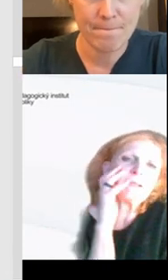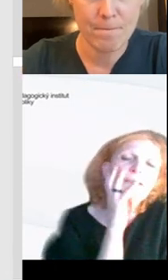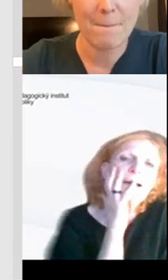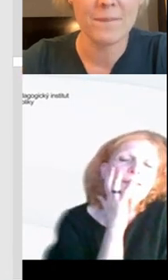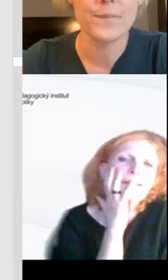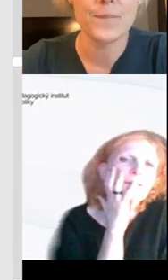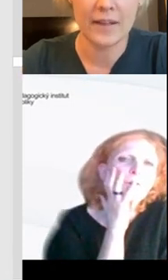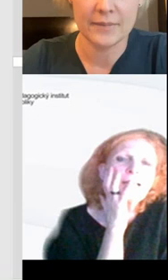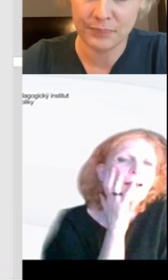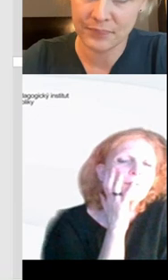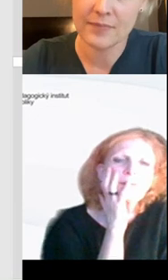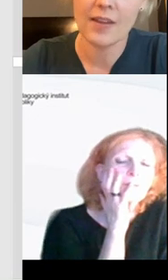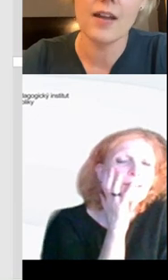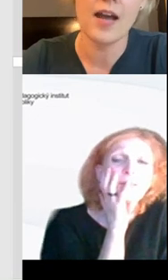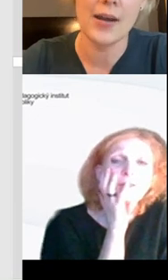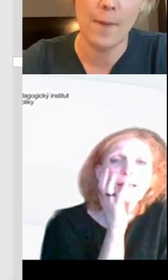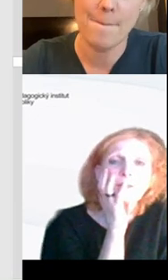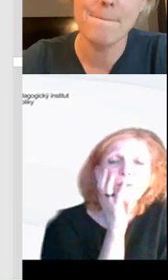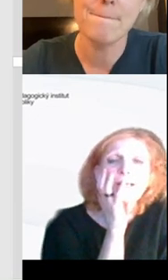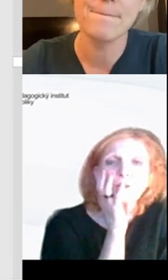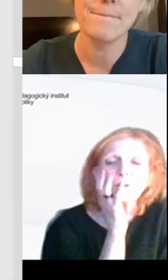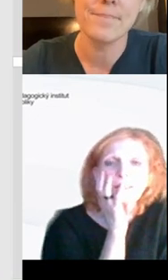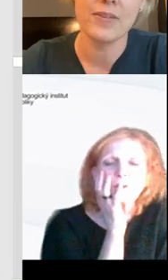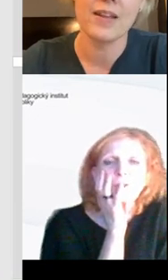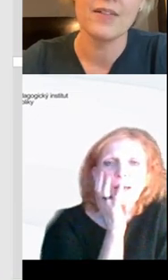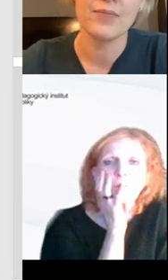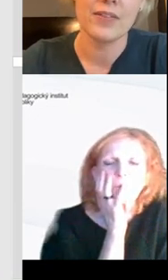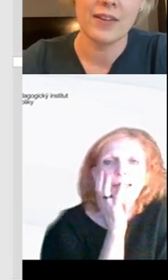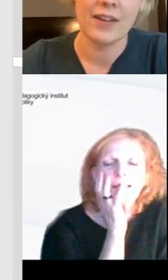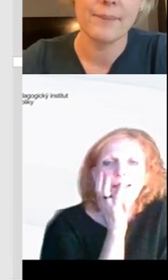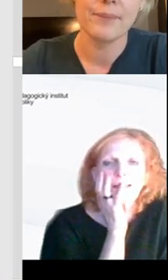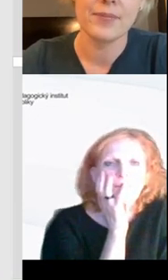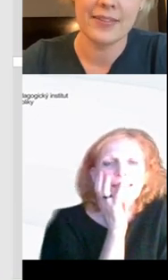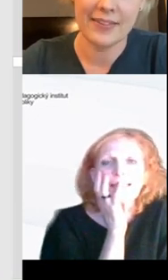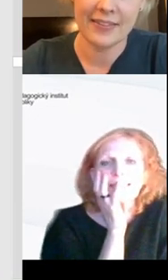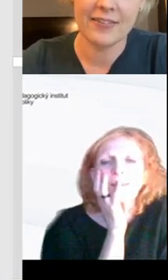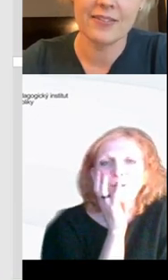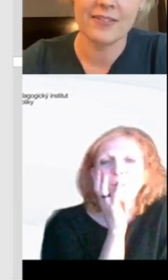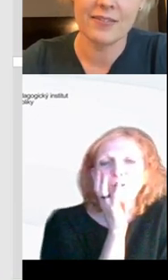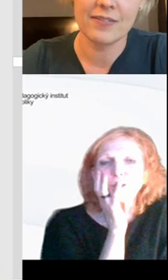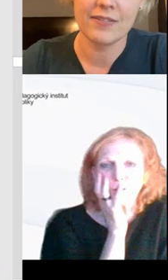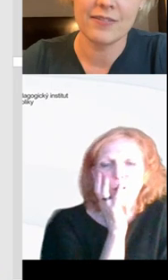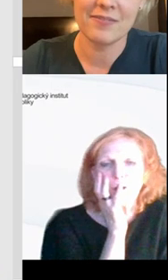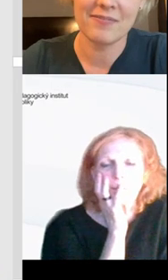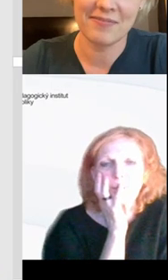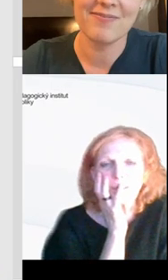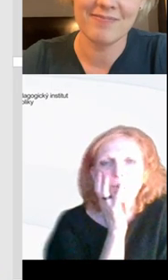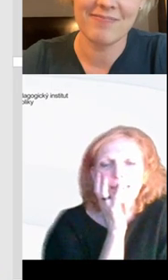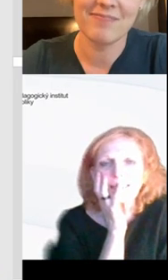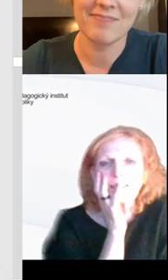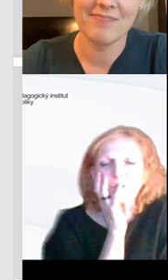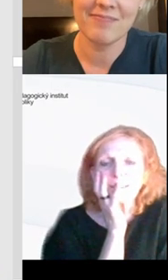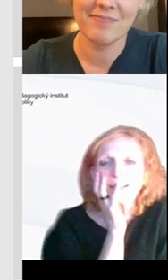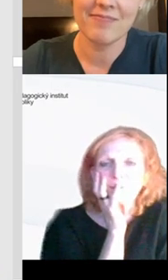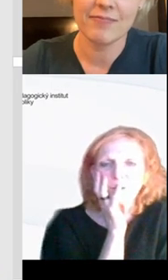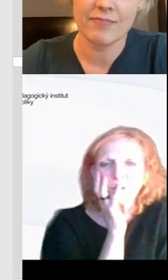dobré využívat digitálních technologií a hlavně je to běžná součást života našich žáků. My vlastně chceme jenom učit to, aby pro